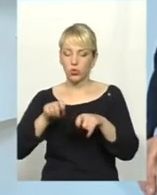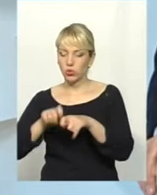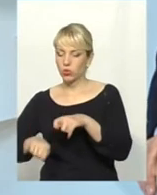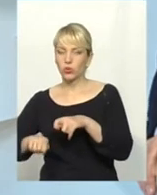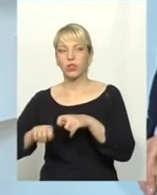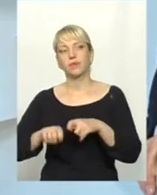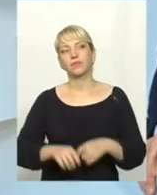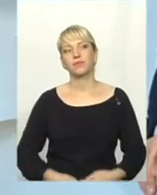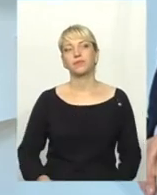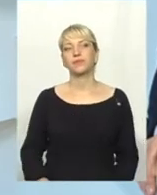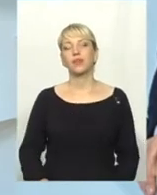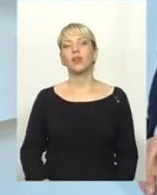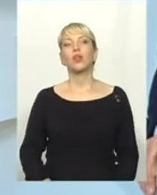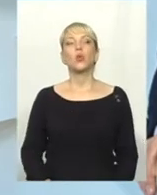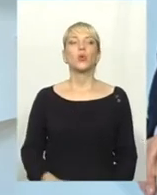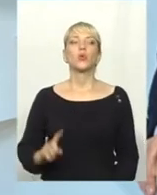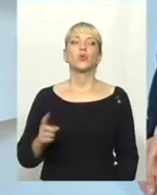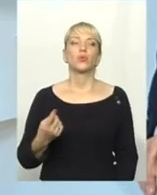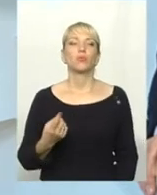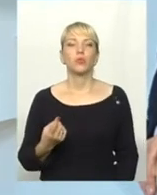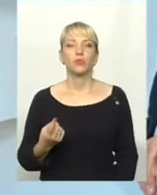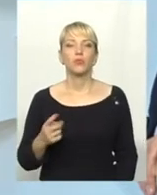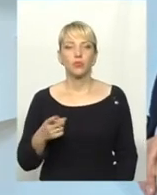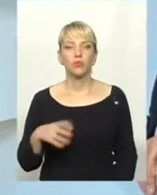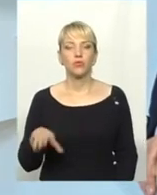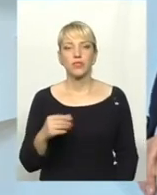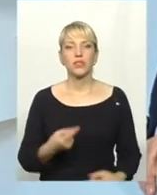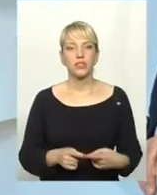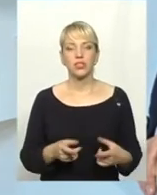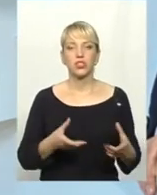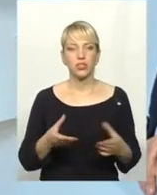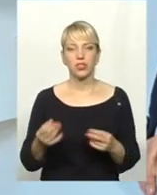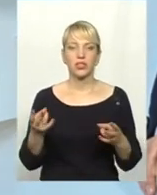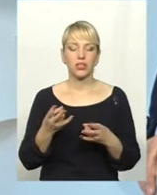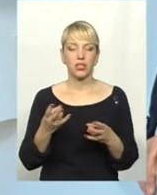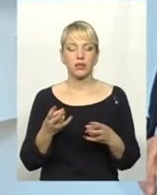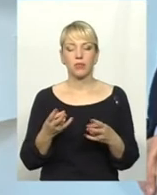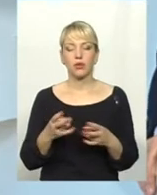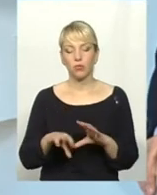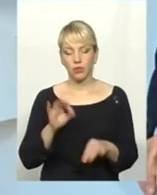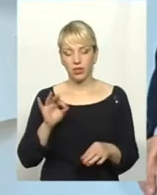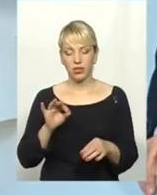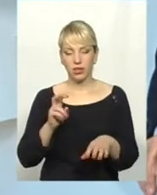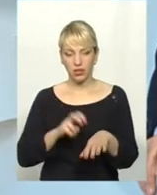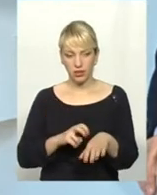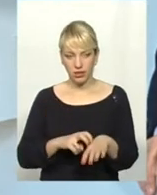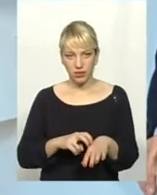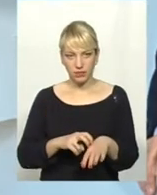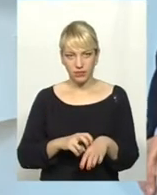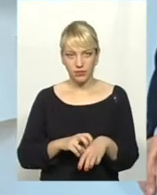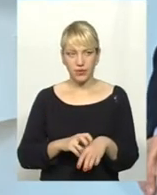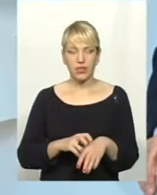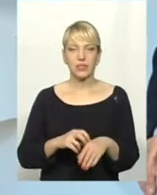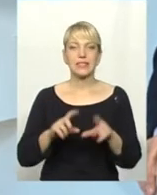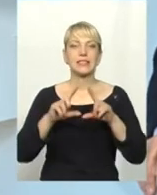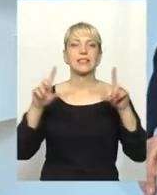так далі, і тому подібне. Тому оцінюючи всі чинники, треба обирати лікаря. Лікувальний професійний заклад,